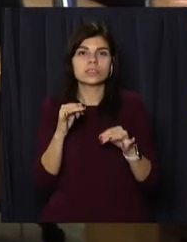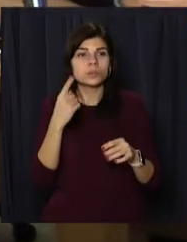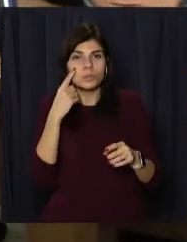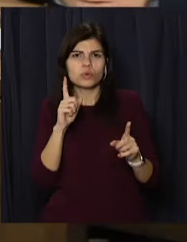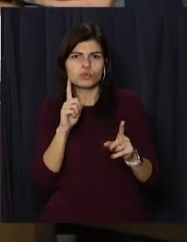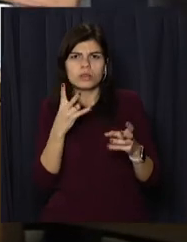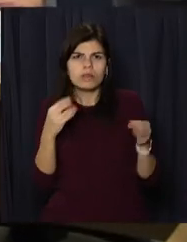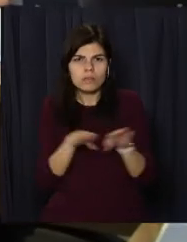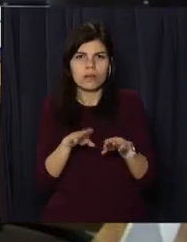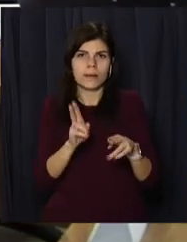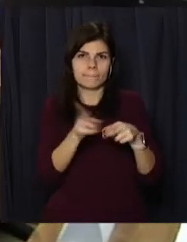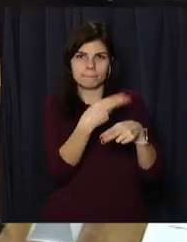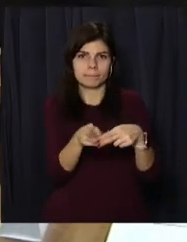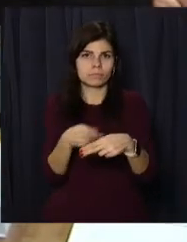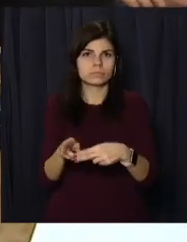загрози.